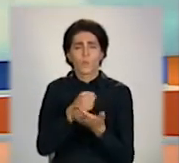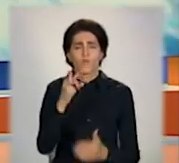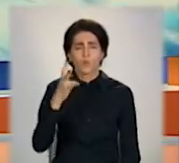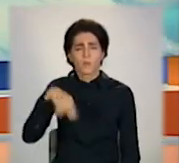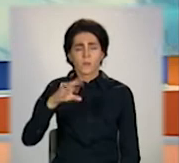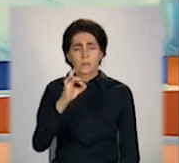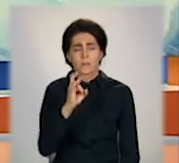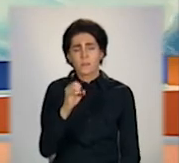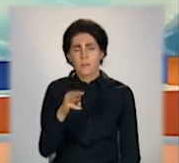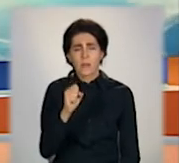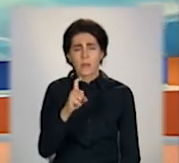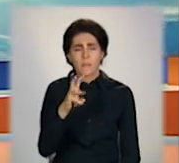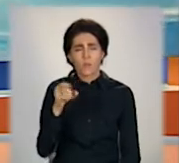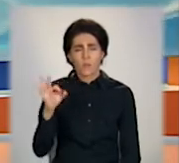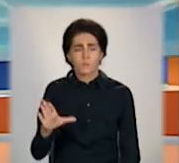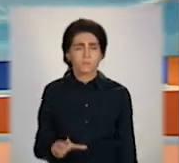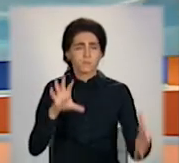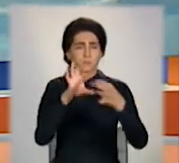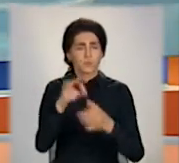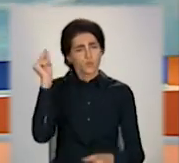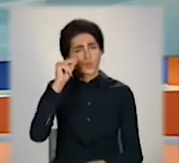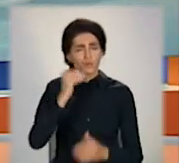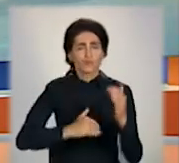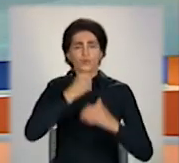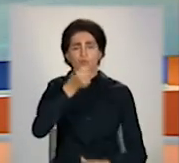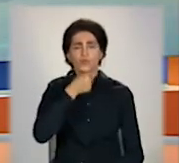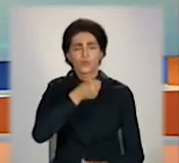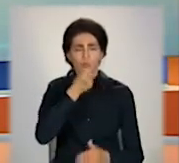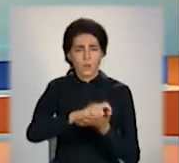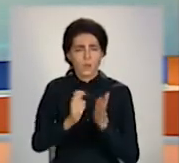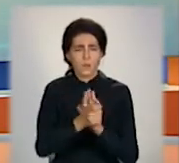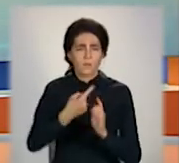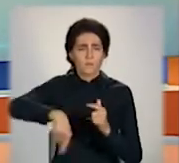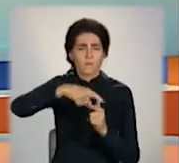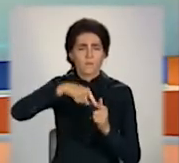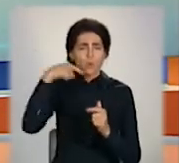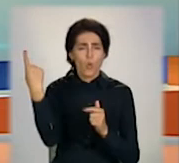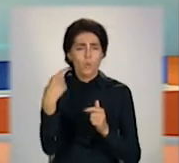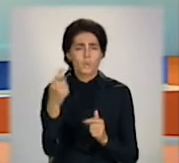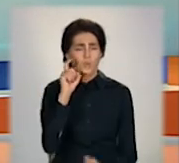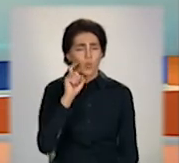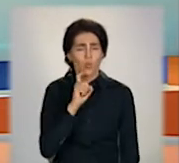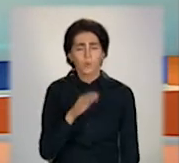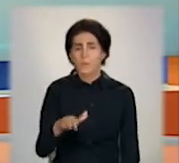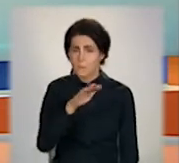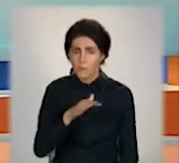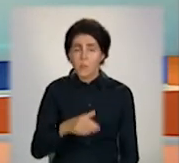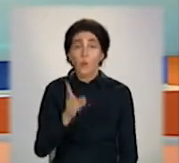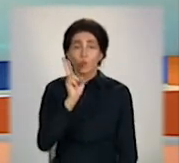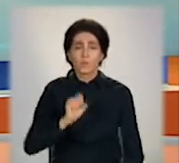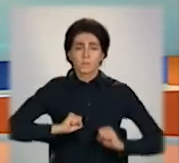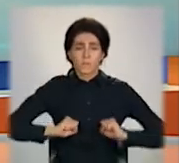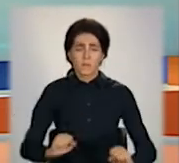масштабного проєкту долучились учні старших класів із декількох областей України. Хто наважився